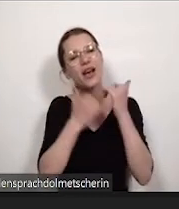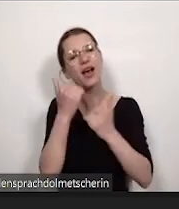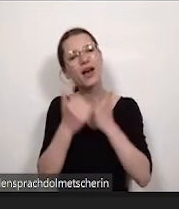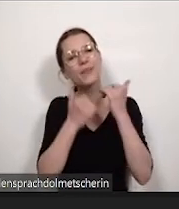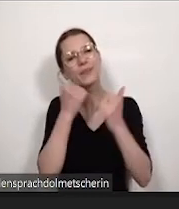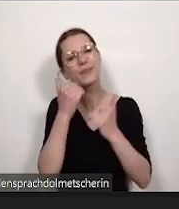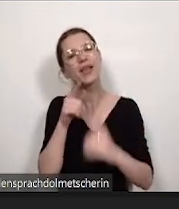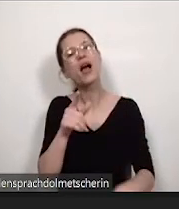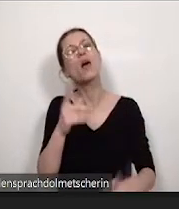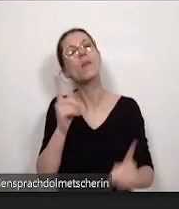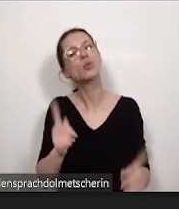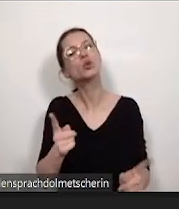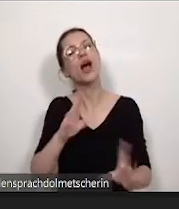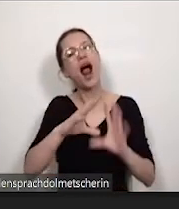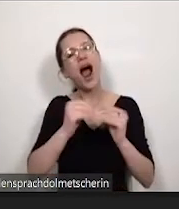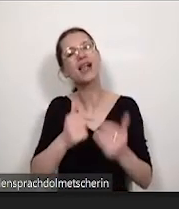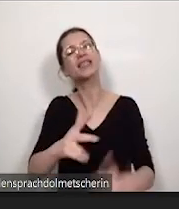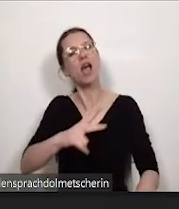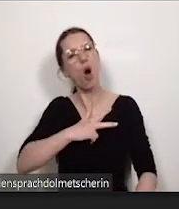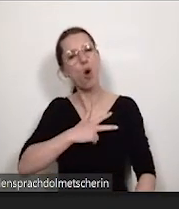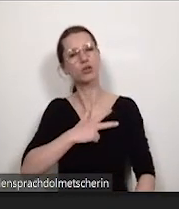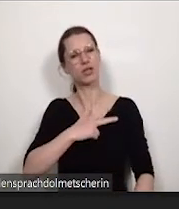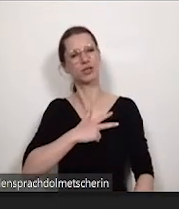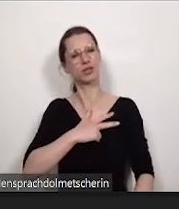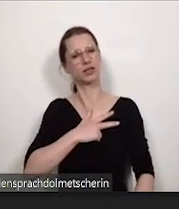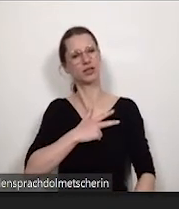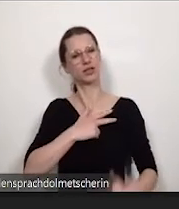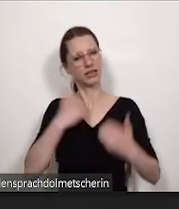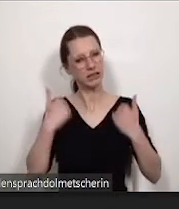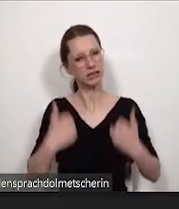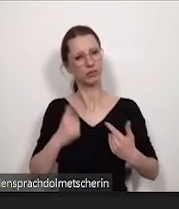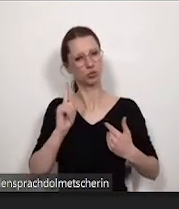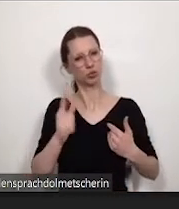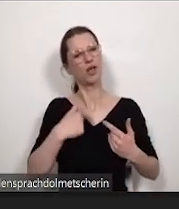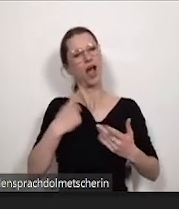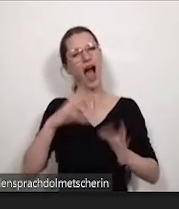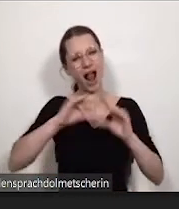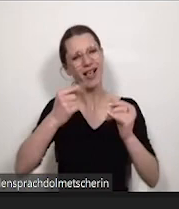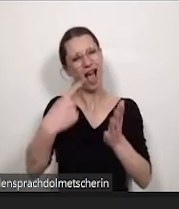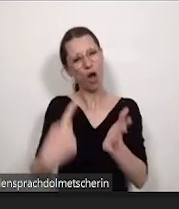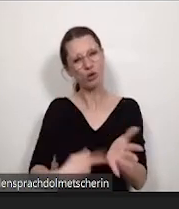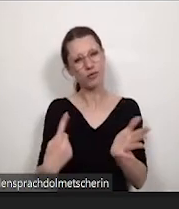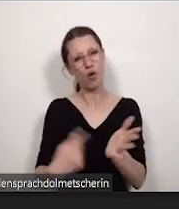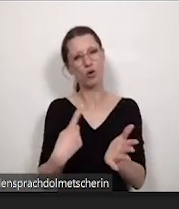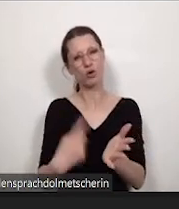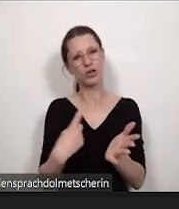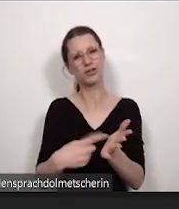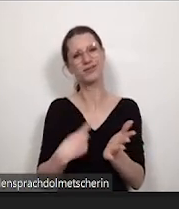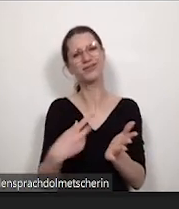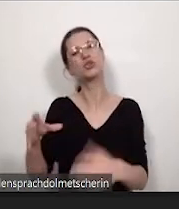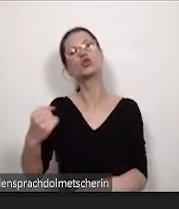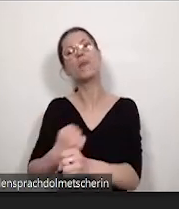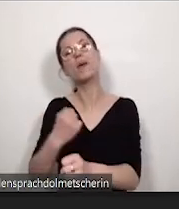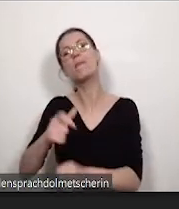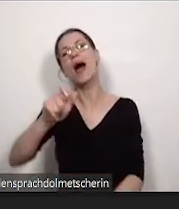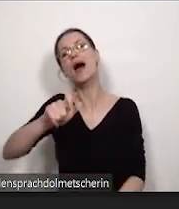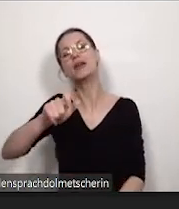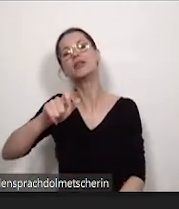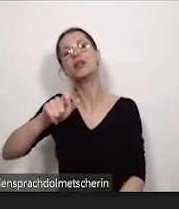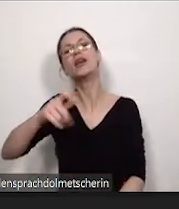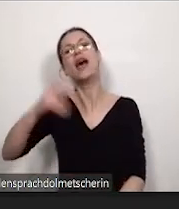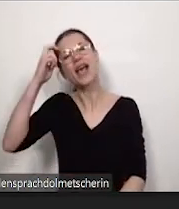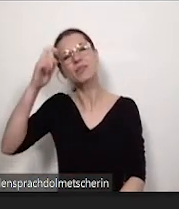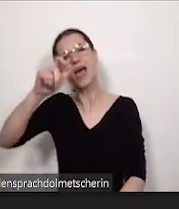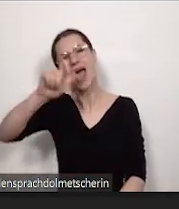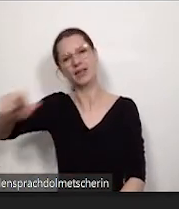Authentizität und dass wir die Herausforderungen alle in Zusammenarbeit mit Expertinnen und Studierenden erstellt